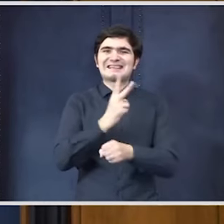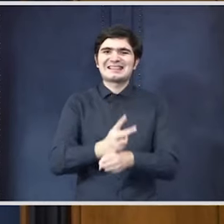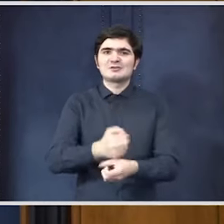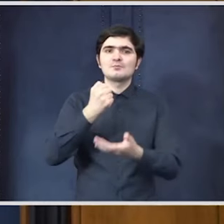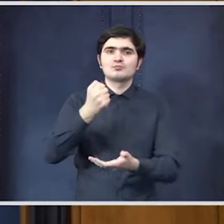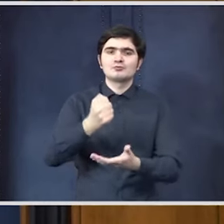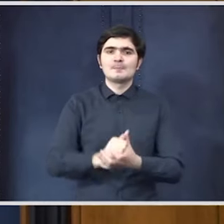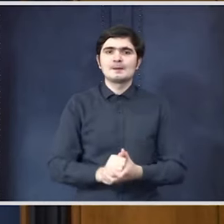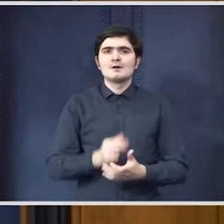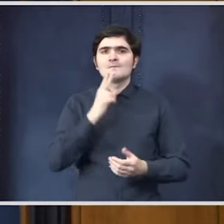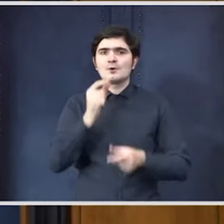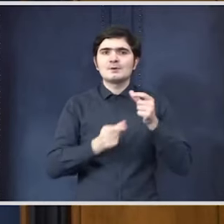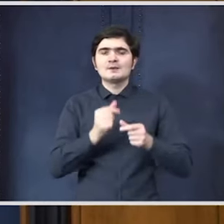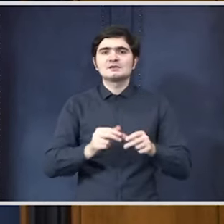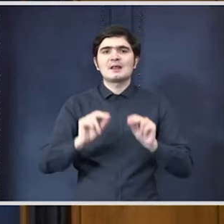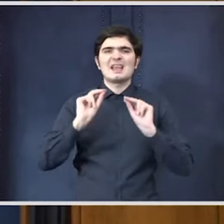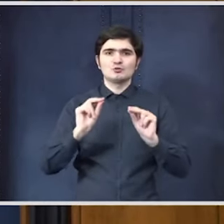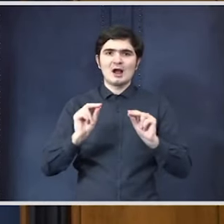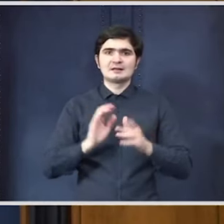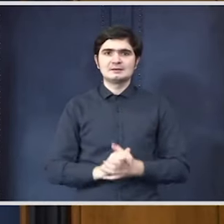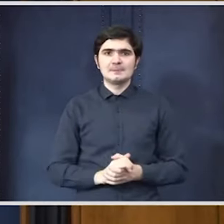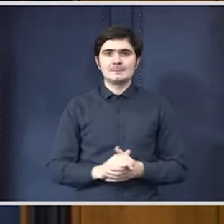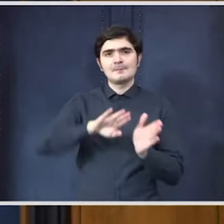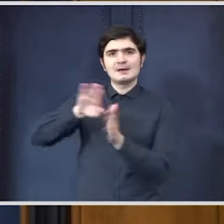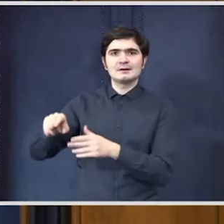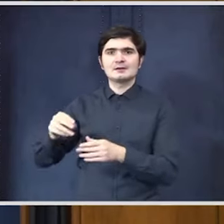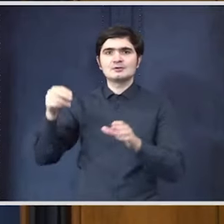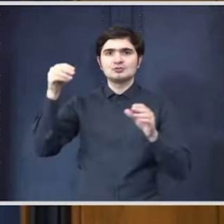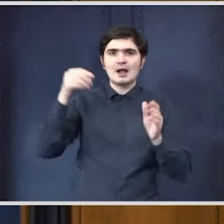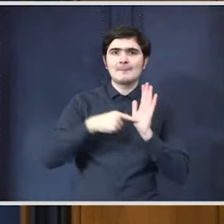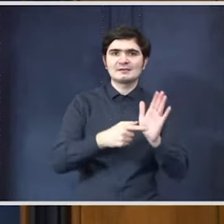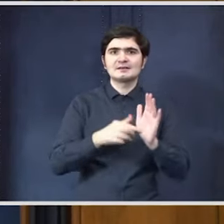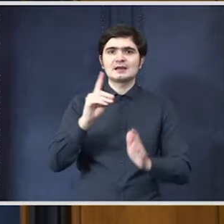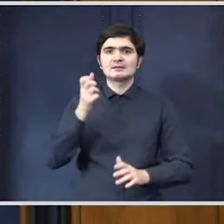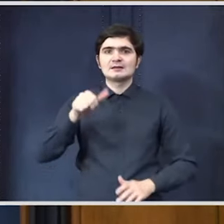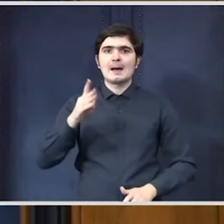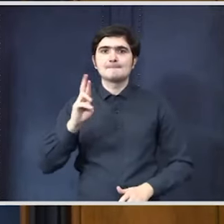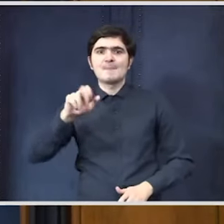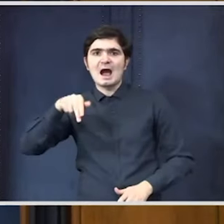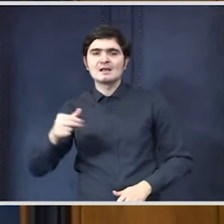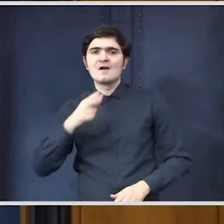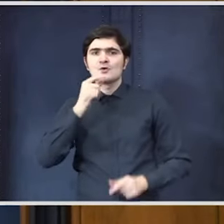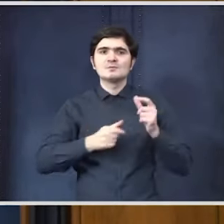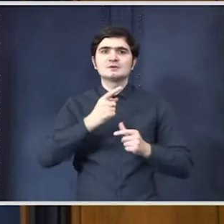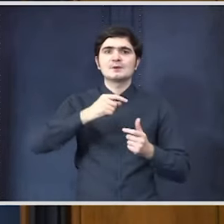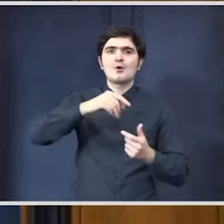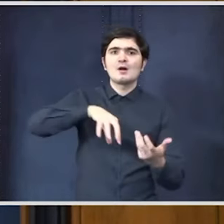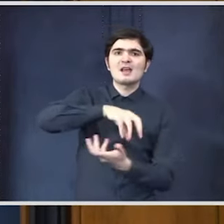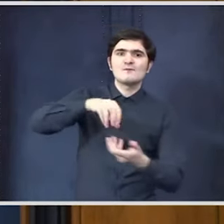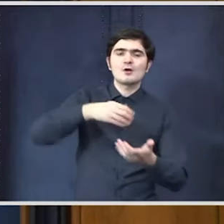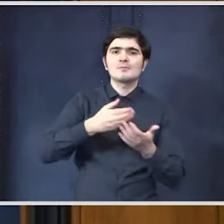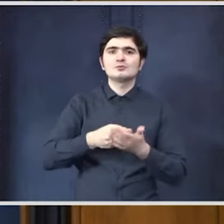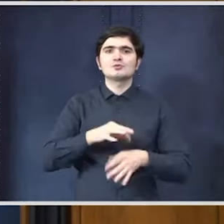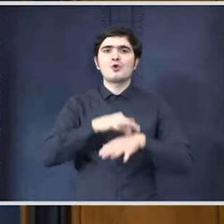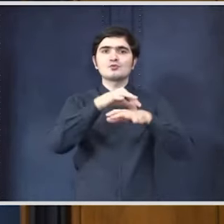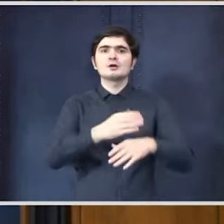Vorbim pe partea de educație, pe lângă investiții reprezentate de Dan Barna, vorbim de o reformă a guvernanței școlilor, de